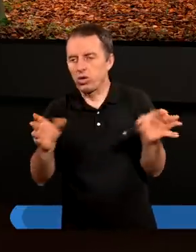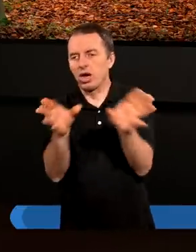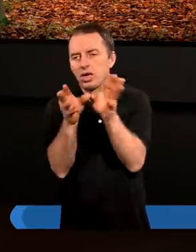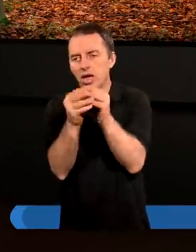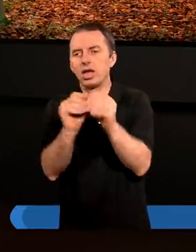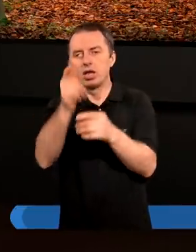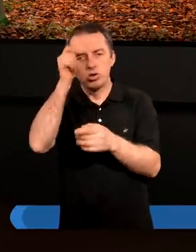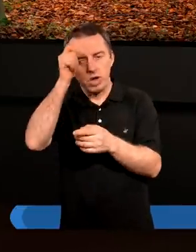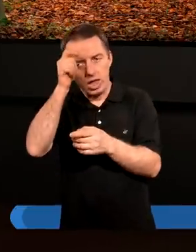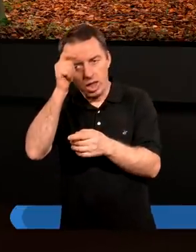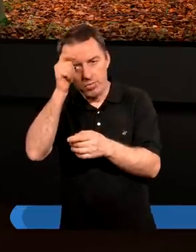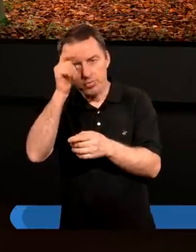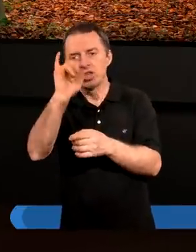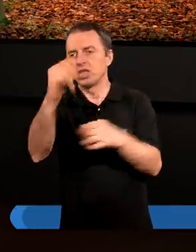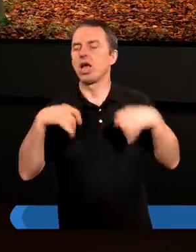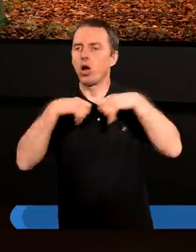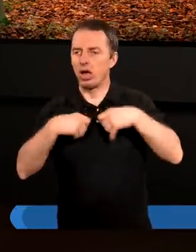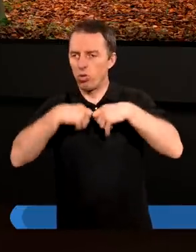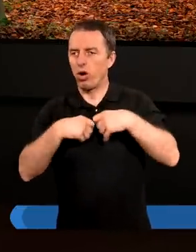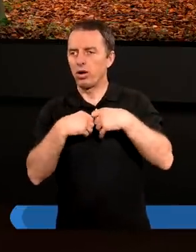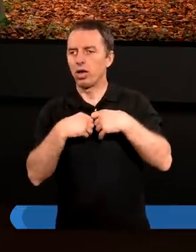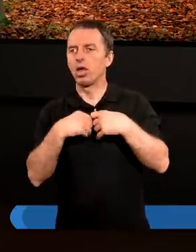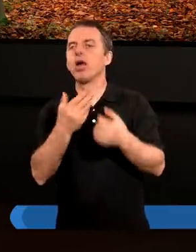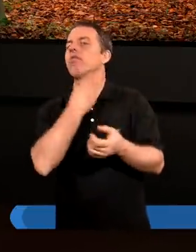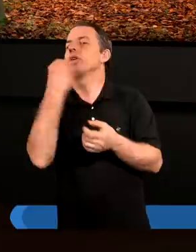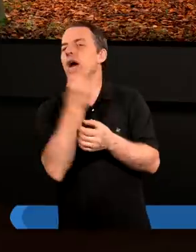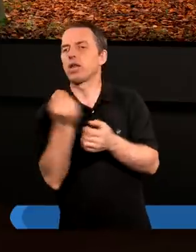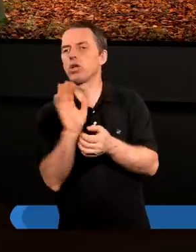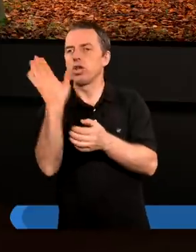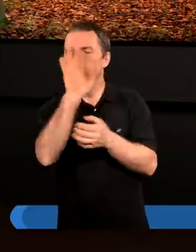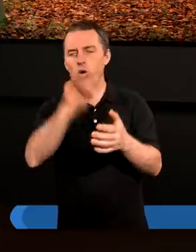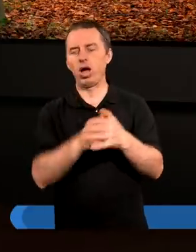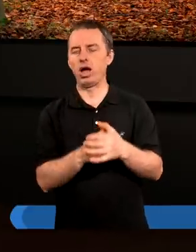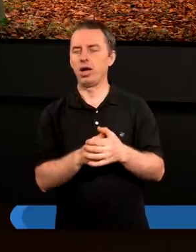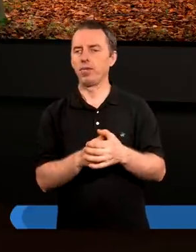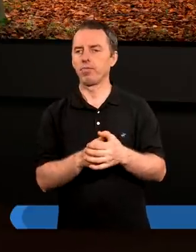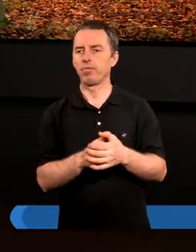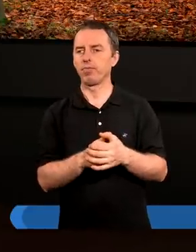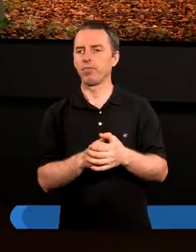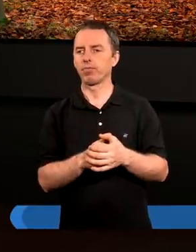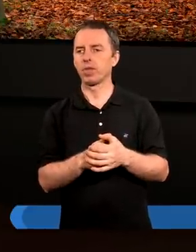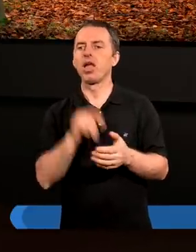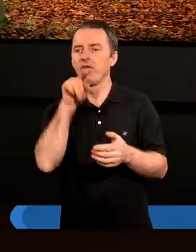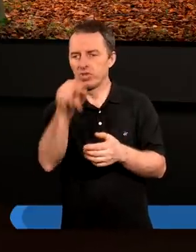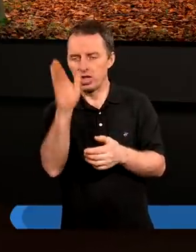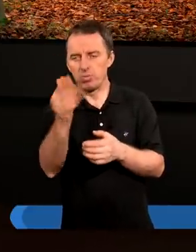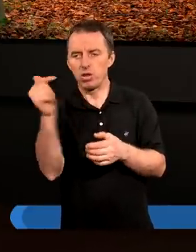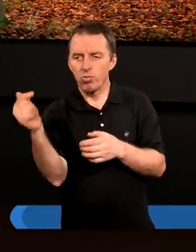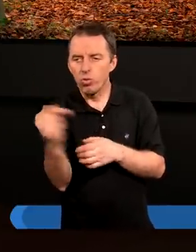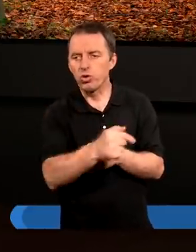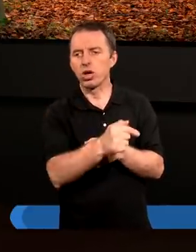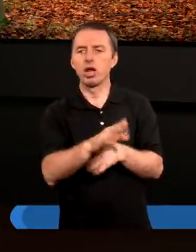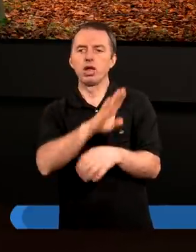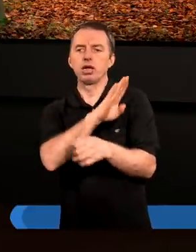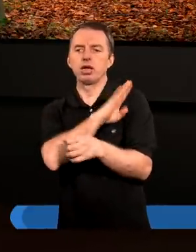się z diabłem i jego aniołami, a wzgardzili Bogiem, wtedy będą musieli